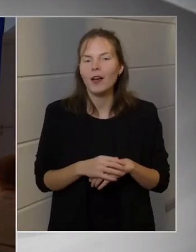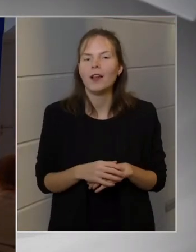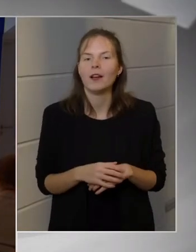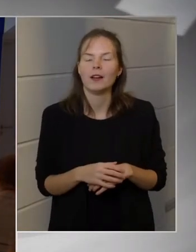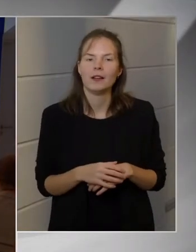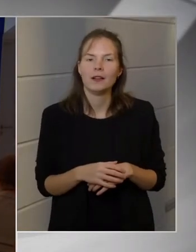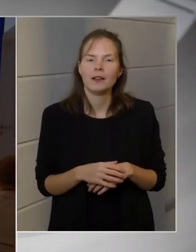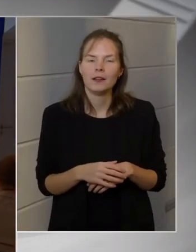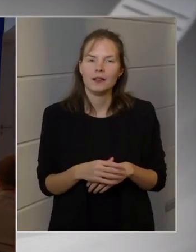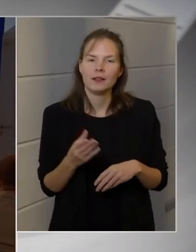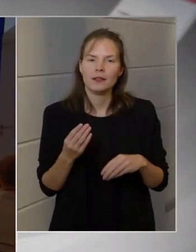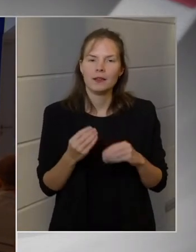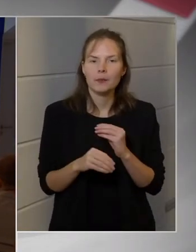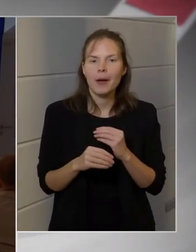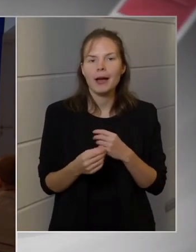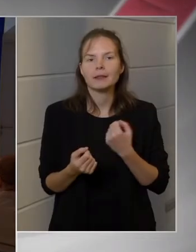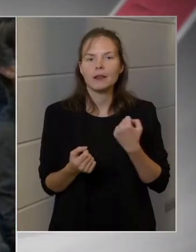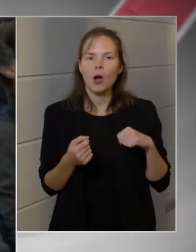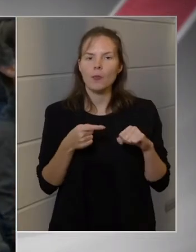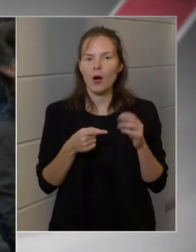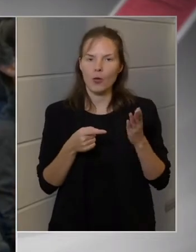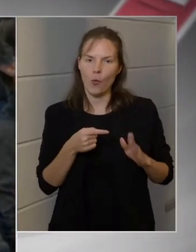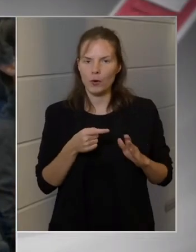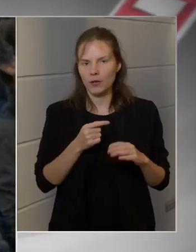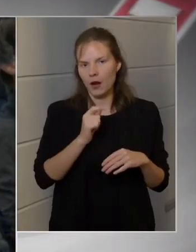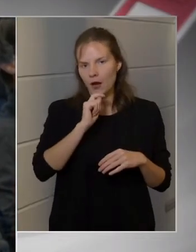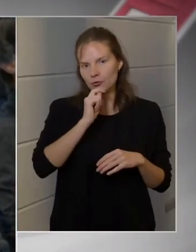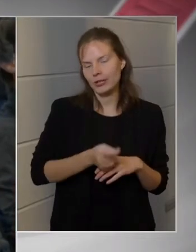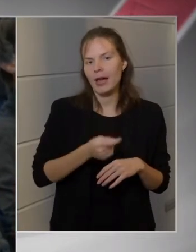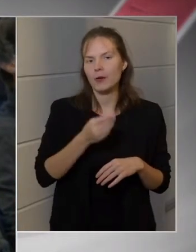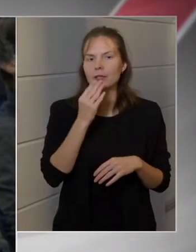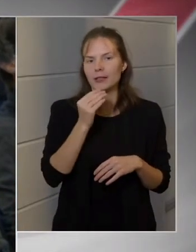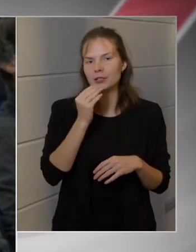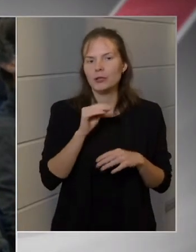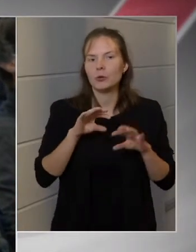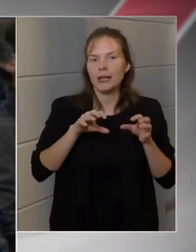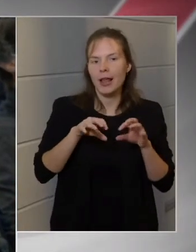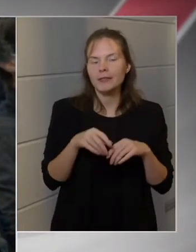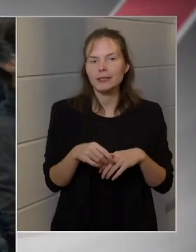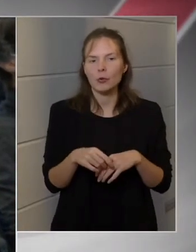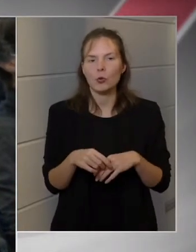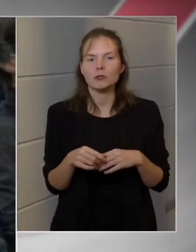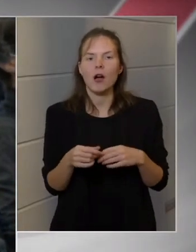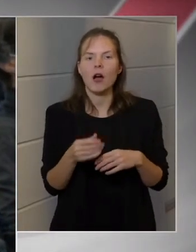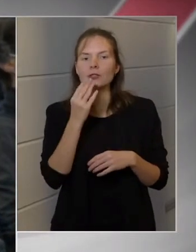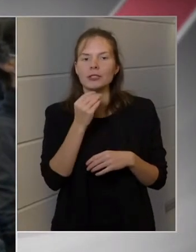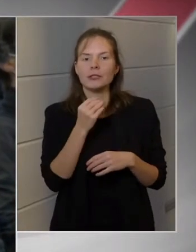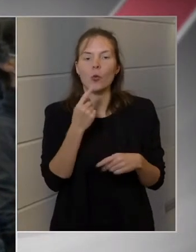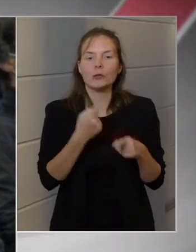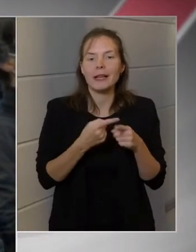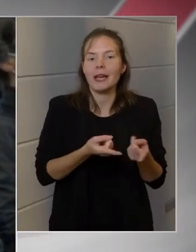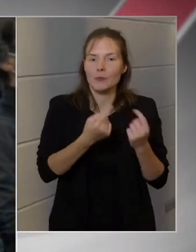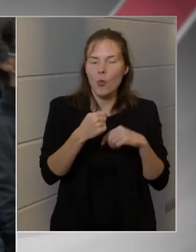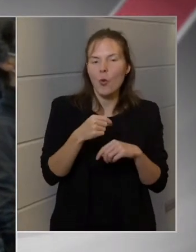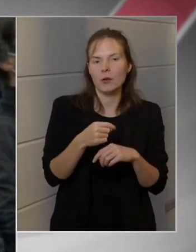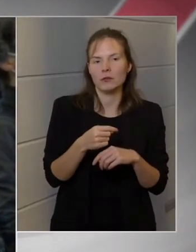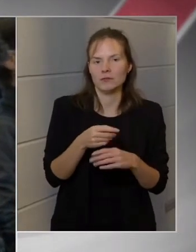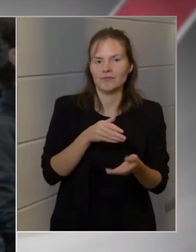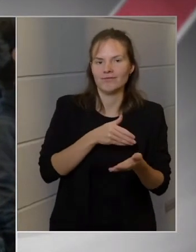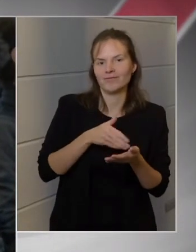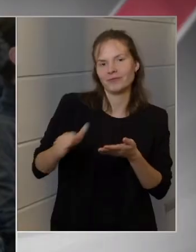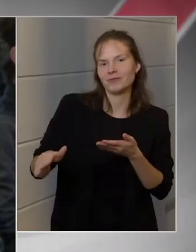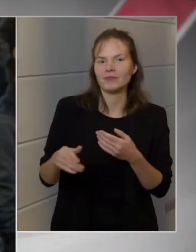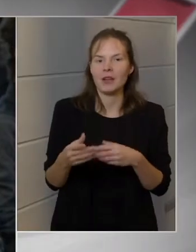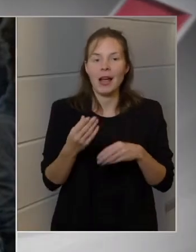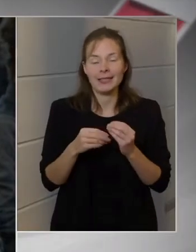nem szép ilyet mondani, de a baloldalnak sikerült egy zsidó televíziót a zsidó negyedből kiturnia, így aztán